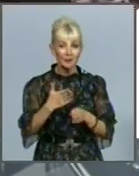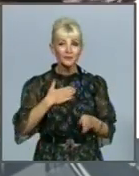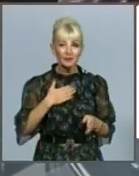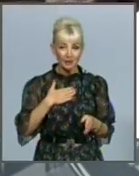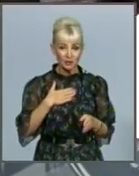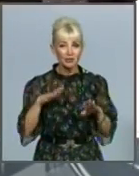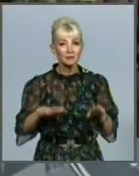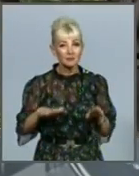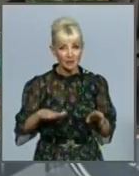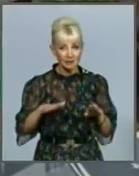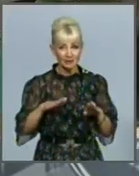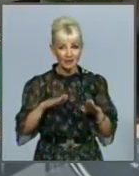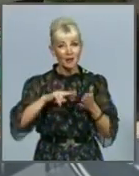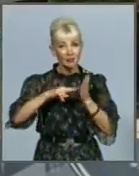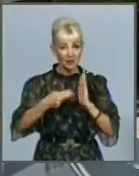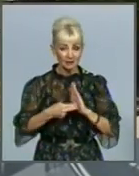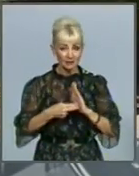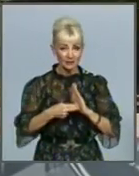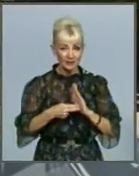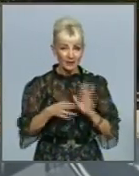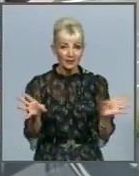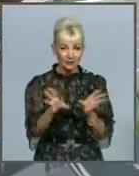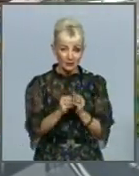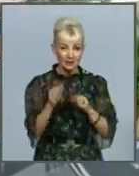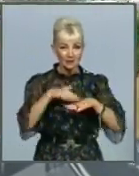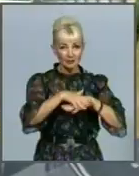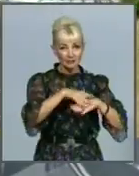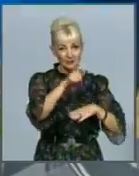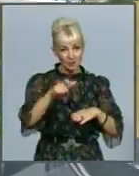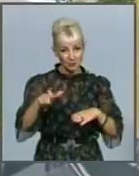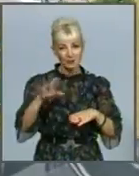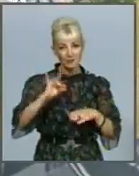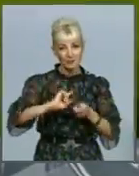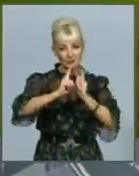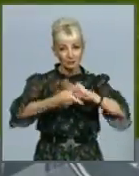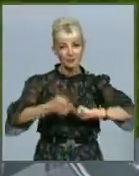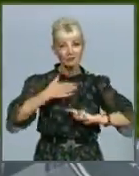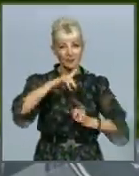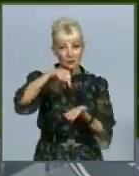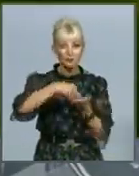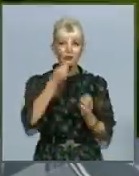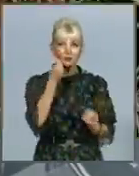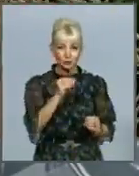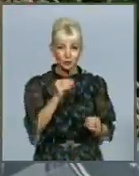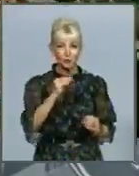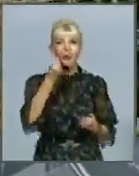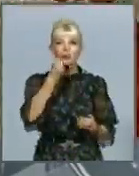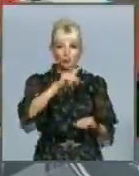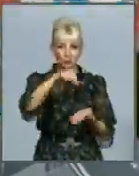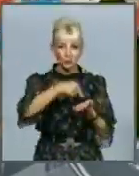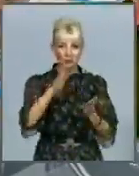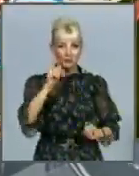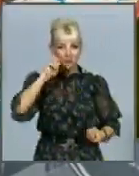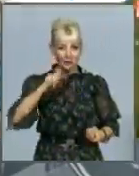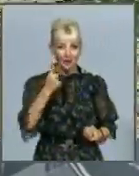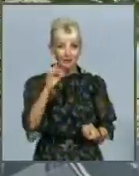місцевих ініціатив, вместе з общественностю, робити наш місто найкращим містою в Україні